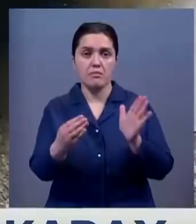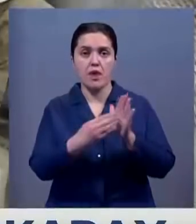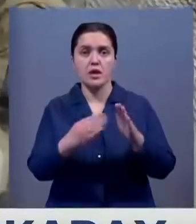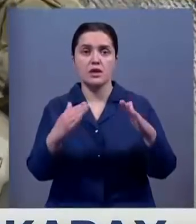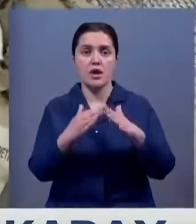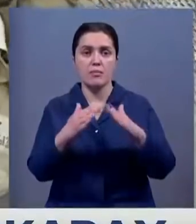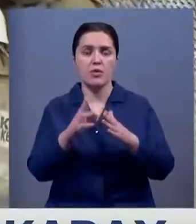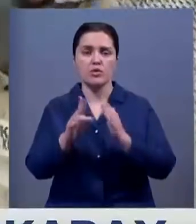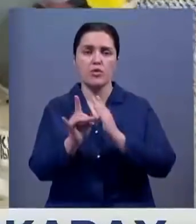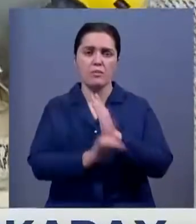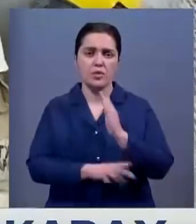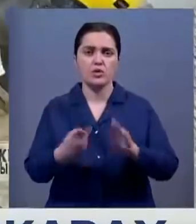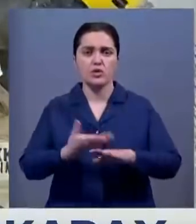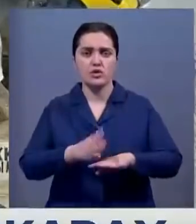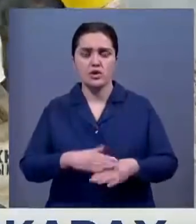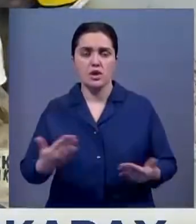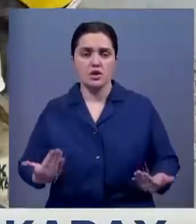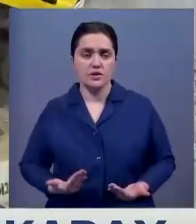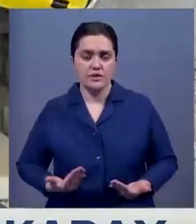домах социально уязвимых граждан.